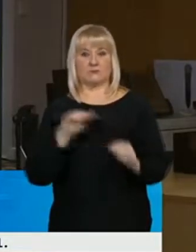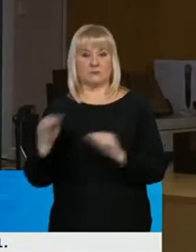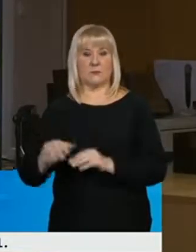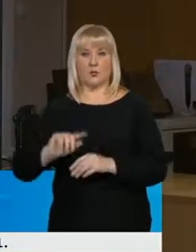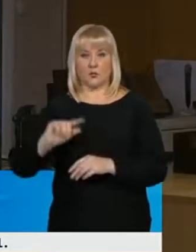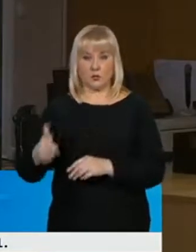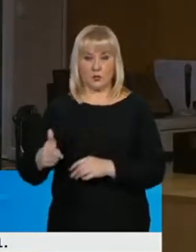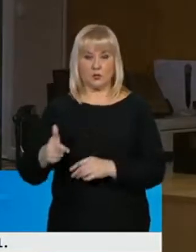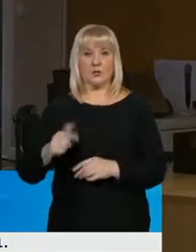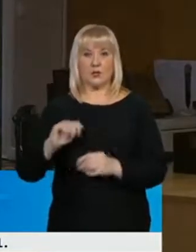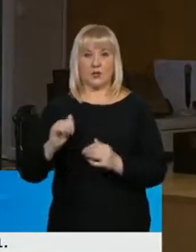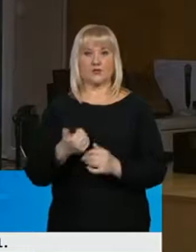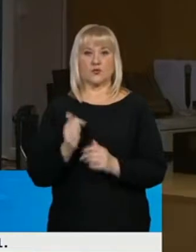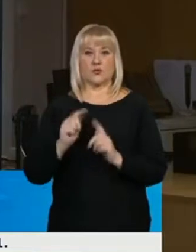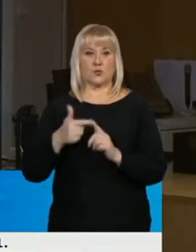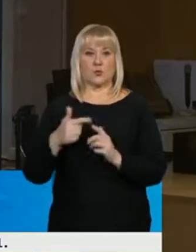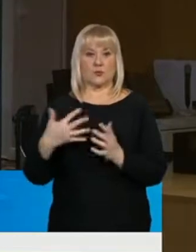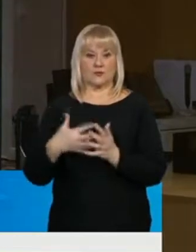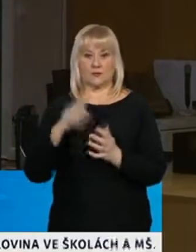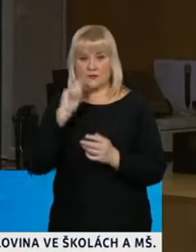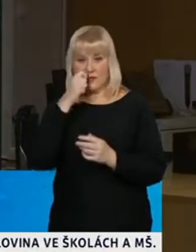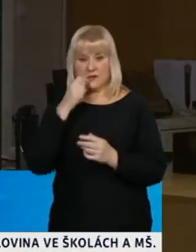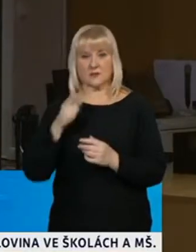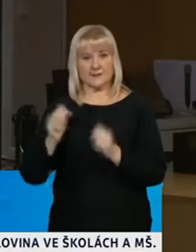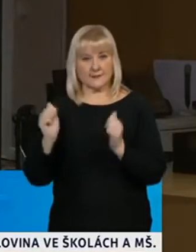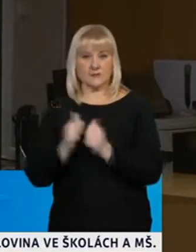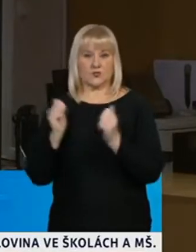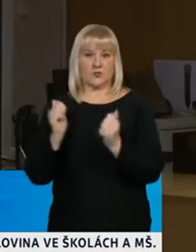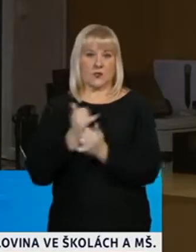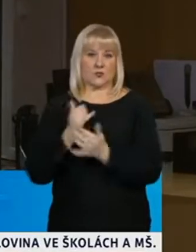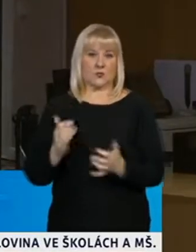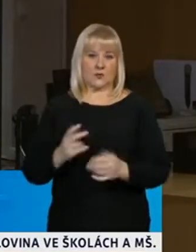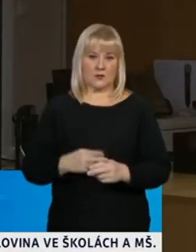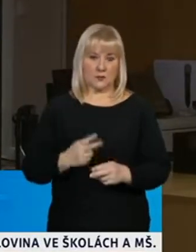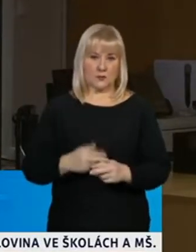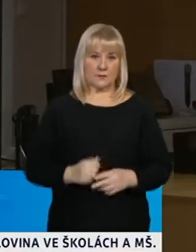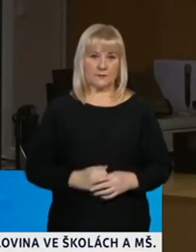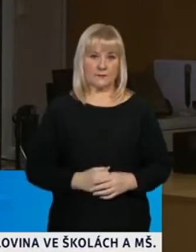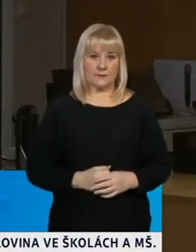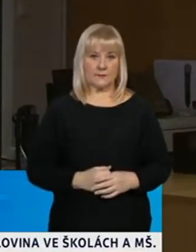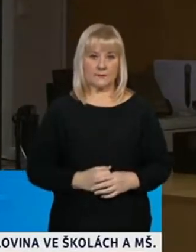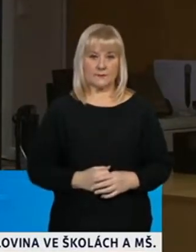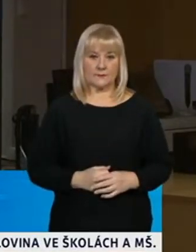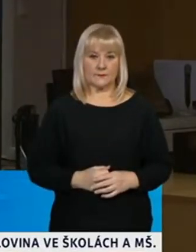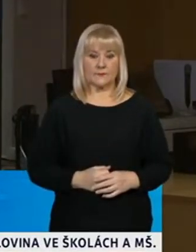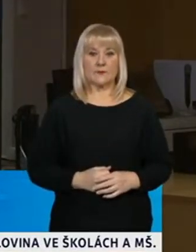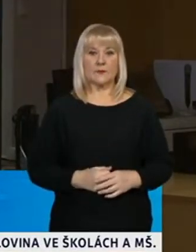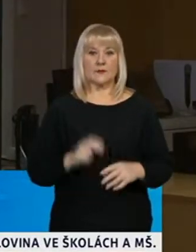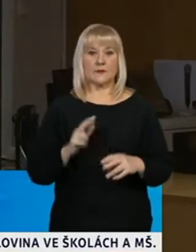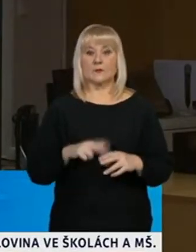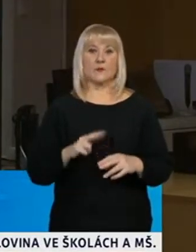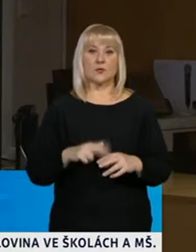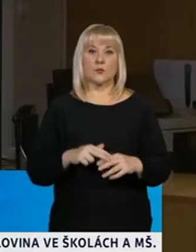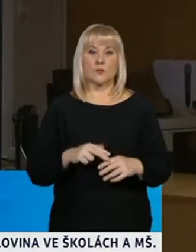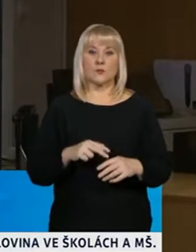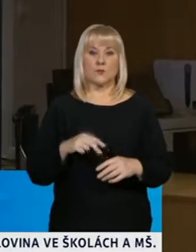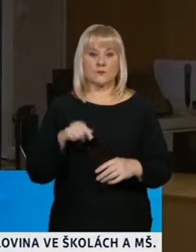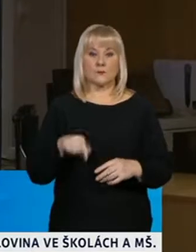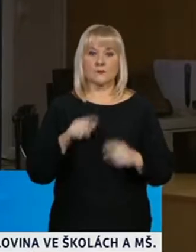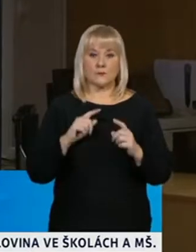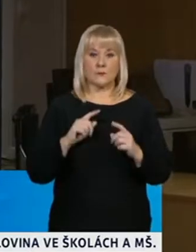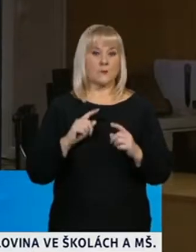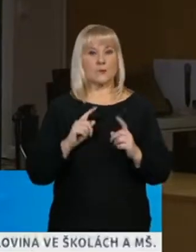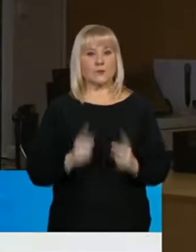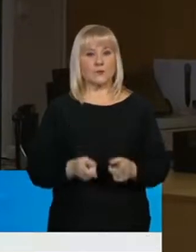antigenního testu a vyčkáte na další úděl. V posledních případech odcházíte bez důvnosti dalšího vyšetření a držíte se